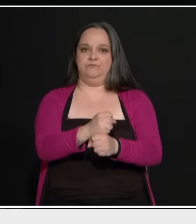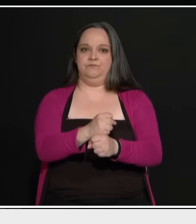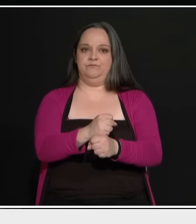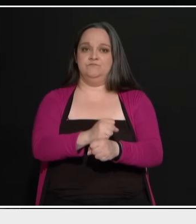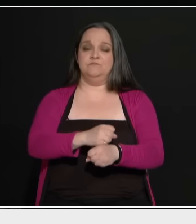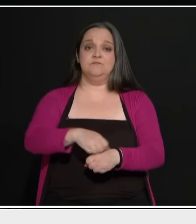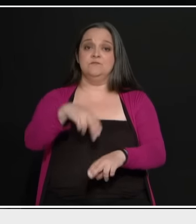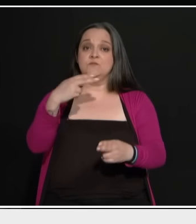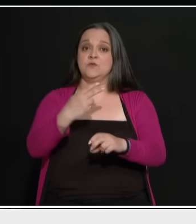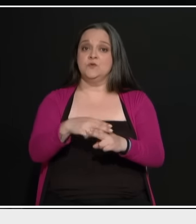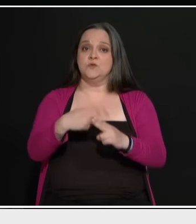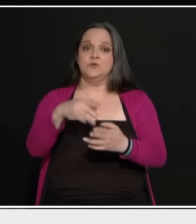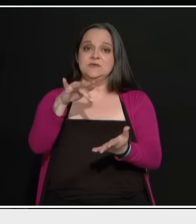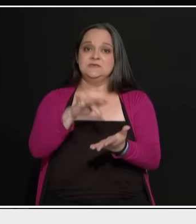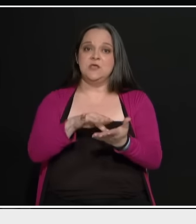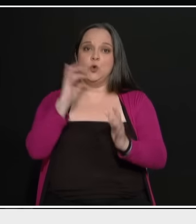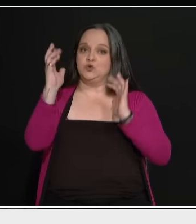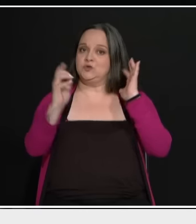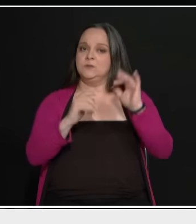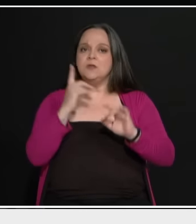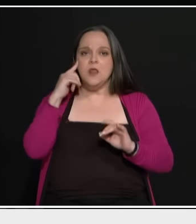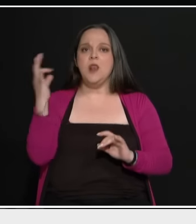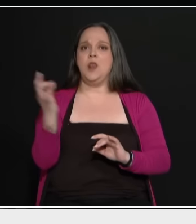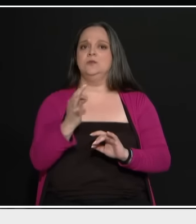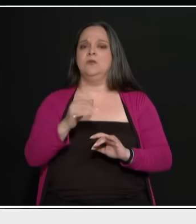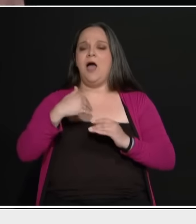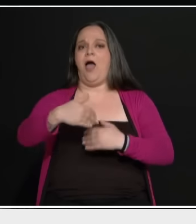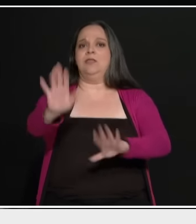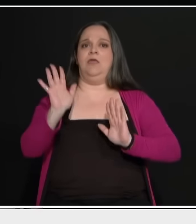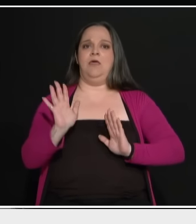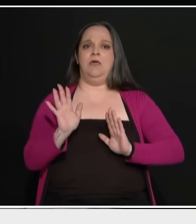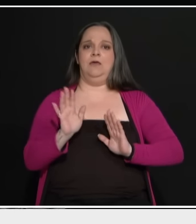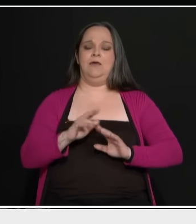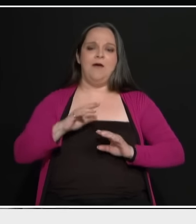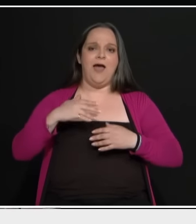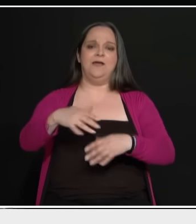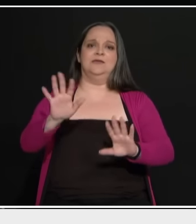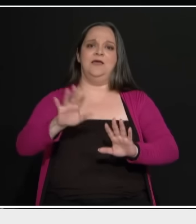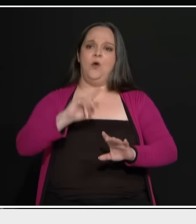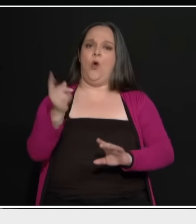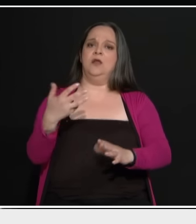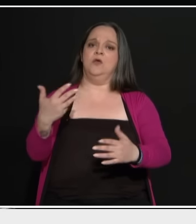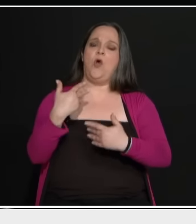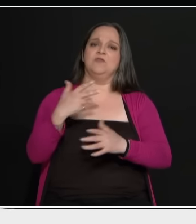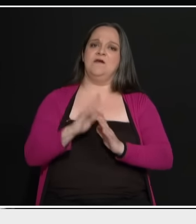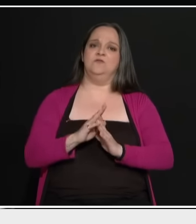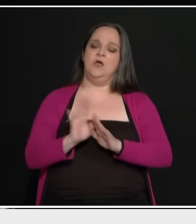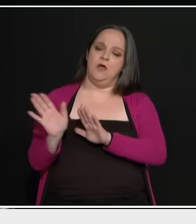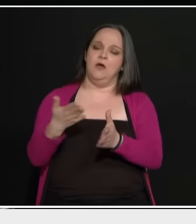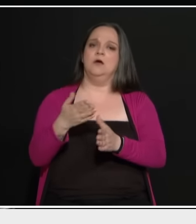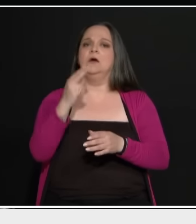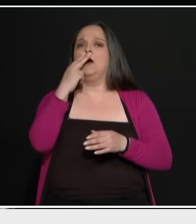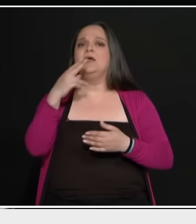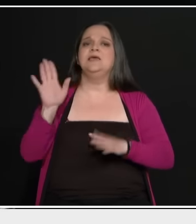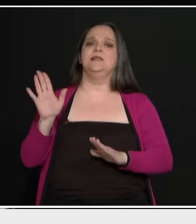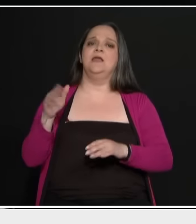πήγε στο Χίτλερ ήταν λογικό. Είναι δηλαδή ας το διάλογο όλοι μας κοροϊδεύουν «Πάμε με τον Χίτλερ». Όμως